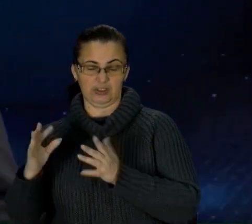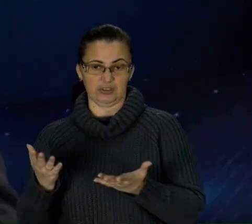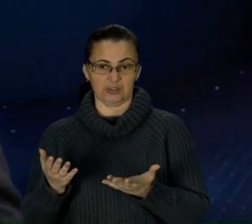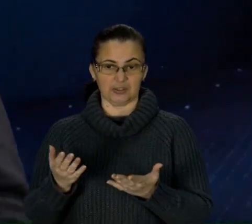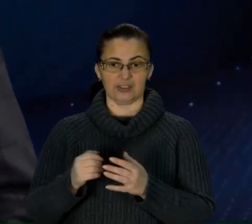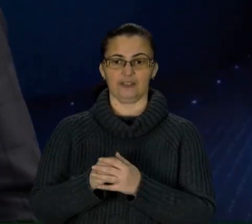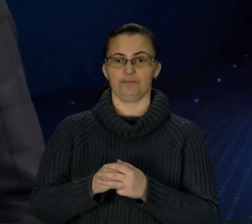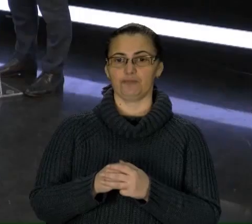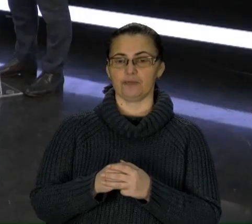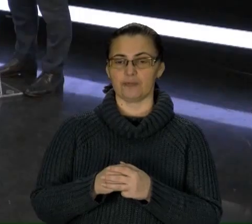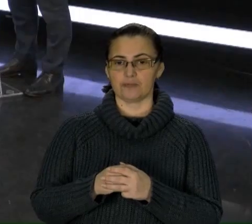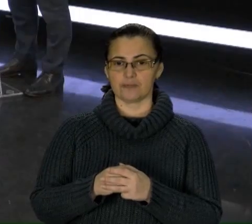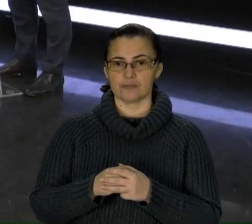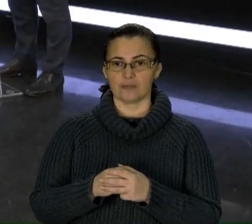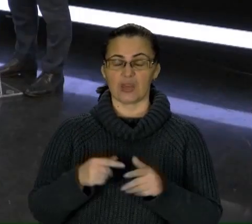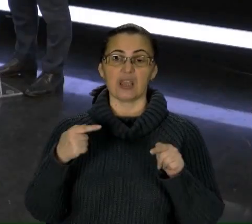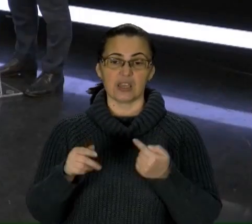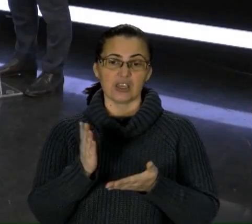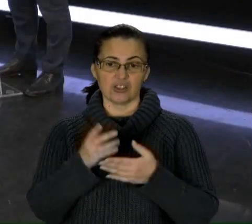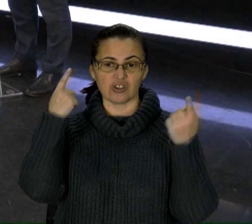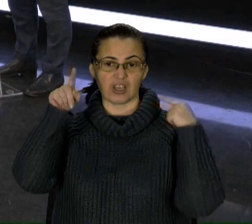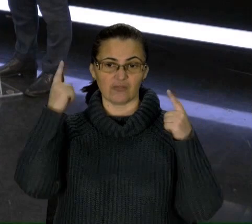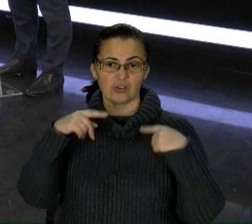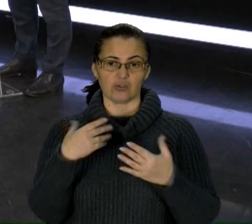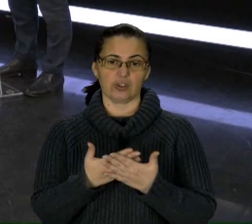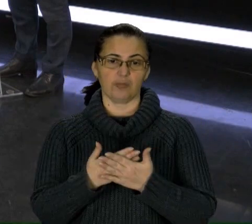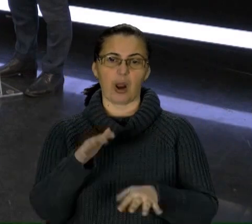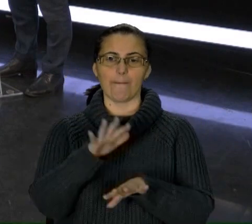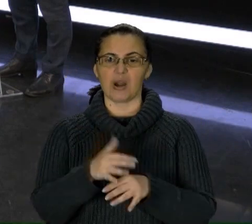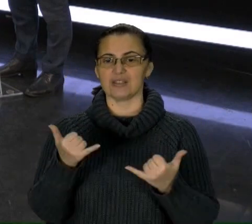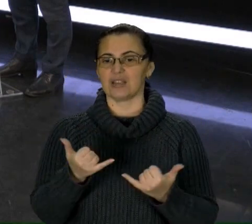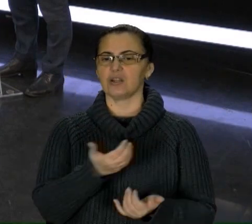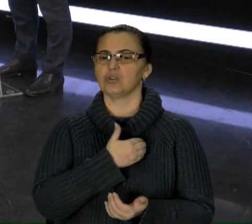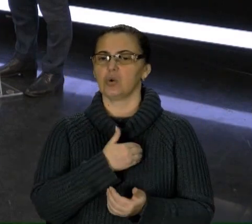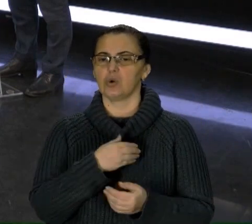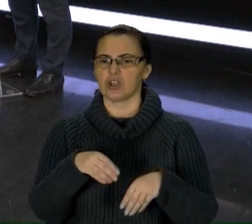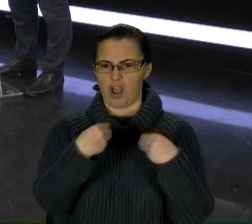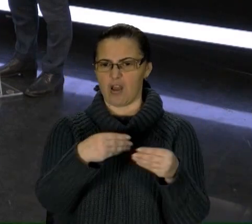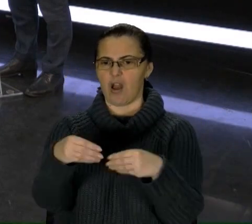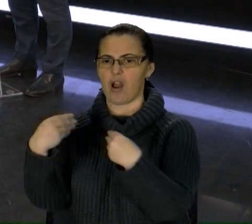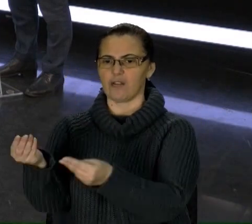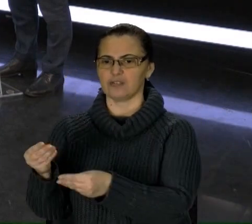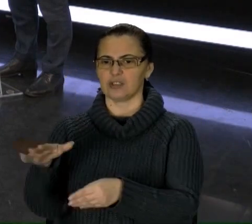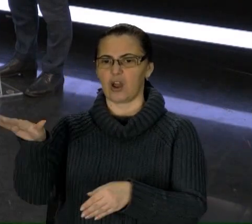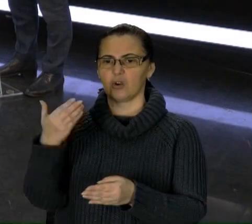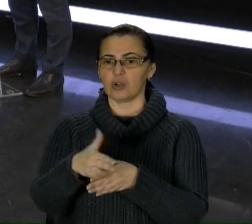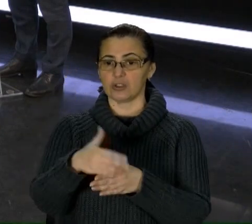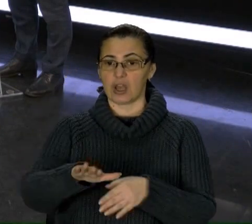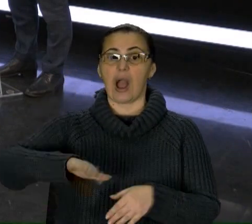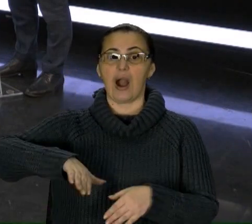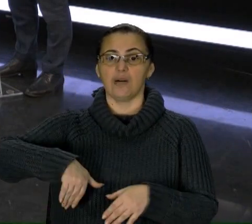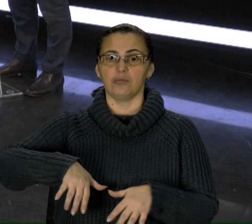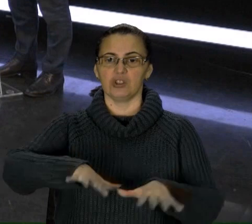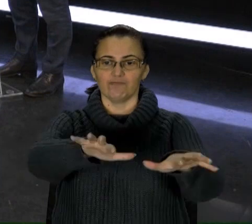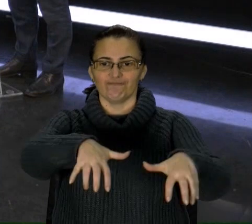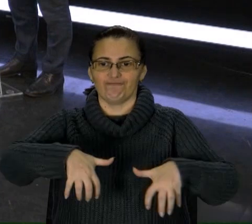переплата реально суттєво менша. Інший є міф, що, наприклад, банк зараз хоче видати кредити, понавидавати такі кредити, потім позабирати це майно